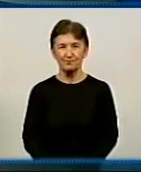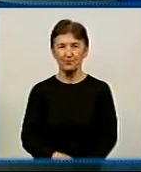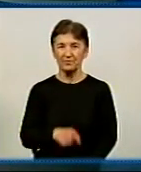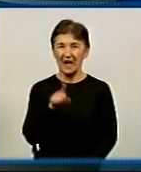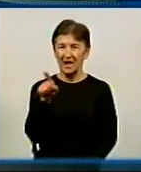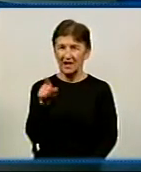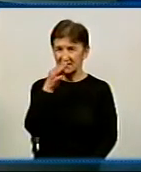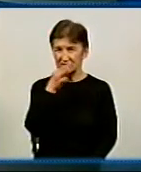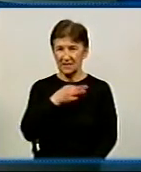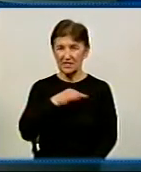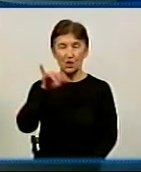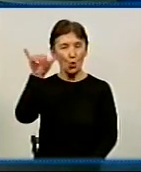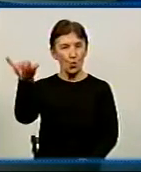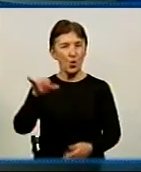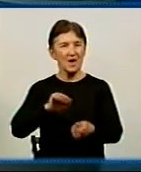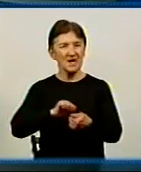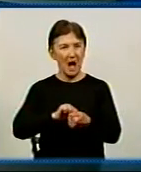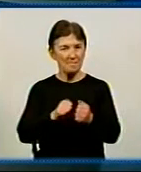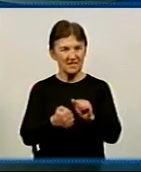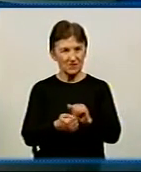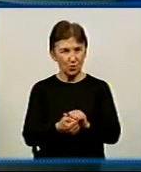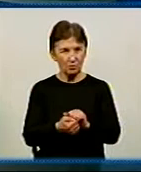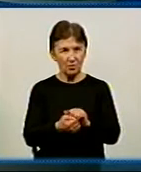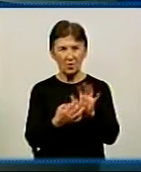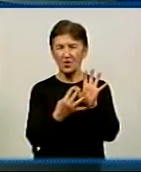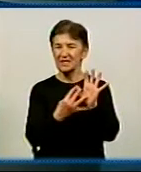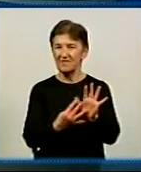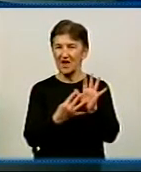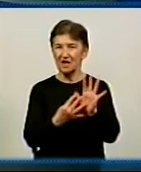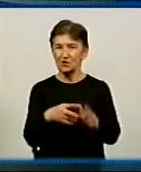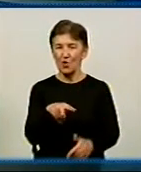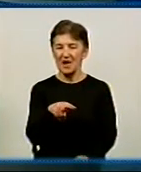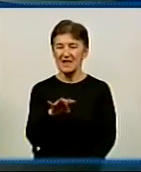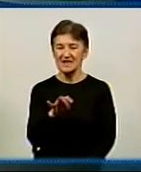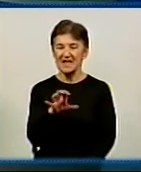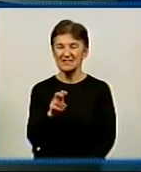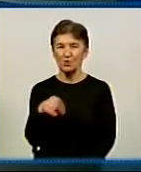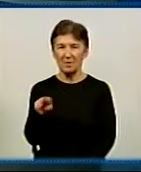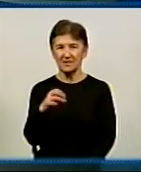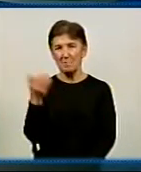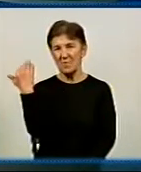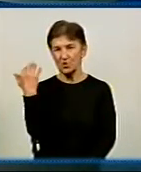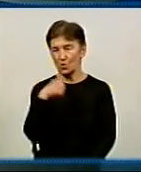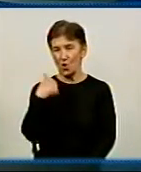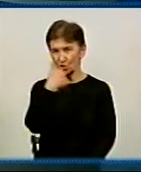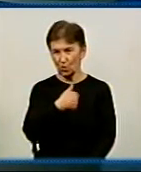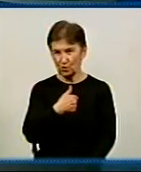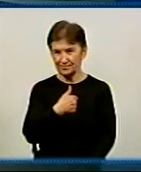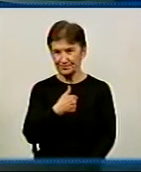'янському, навіть скажу дату, 9 листопада, це сталося минулого року, що